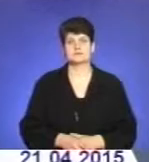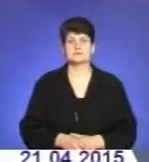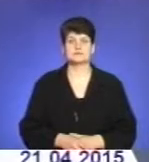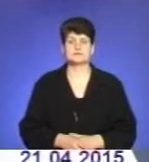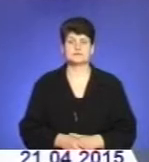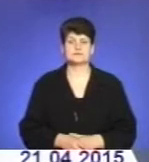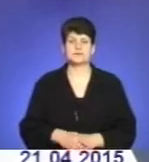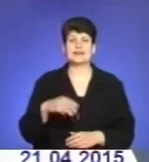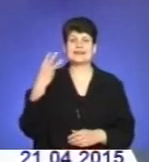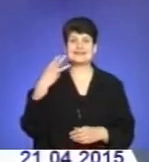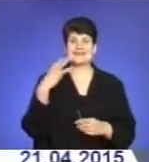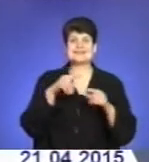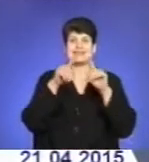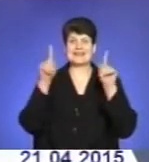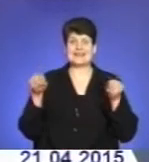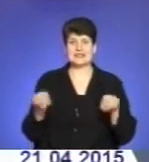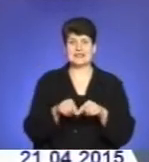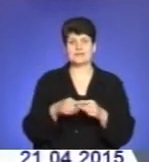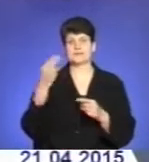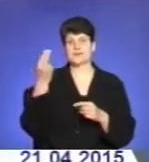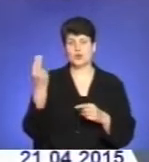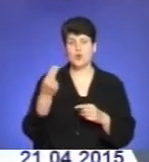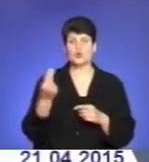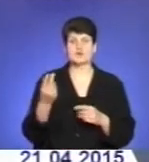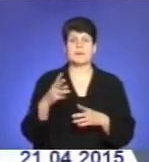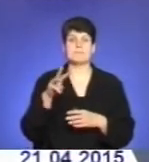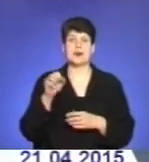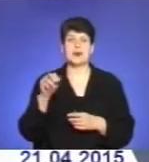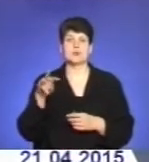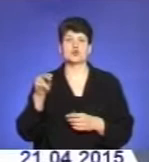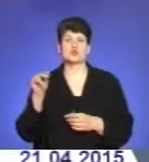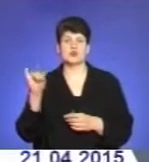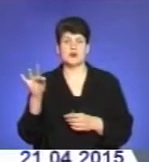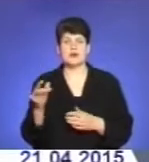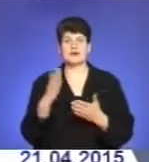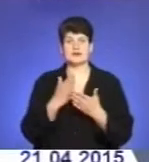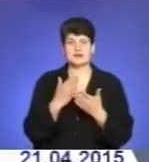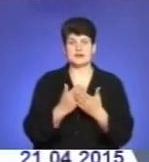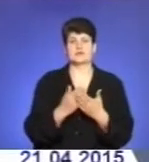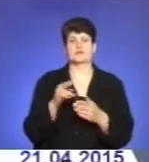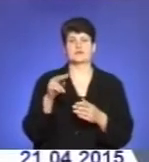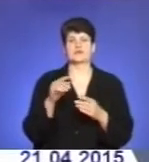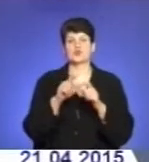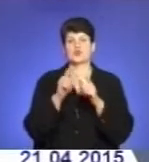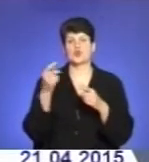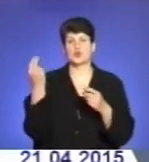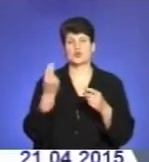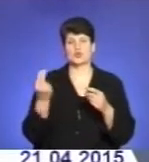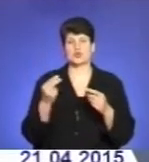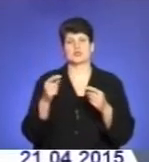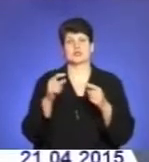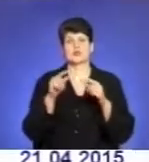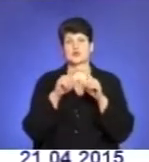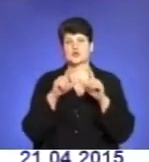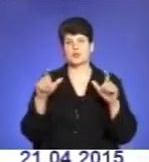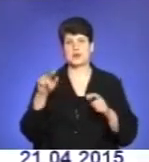30 картин живопису та графіки тернопільського художника Миколи Мамчура експонуються у художній студії «Пікасо». Більше у сюжеті Ірина Демчук.